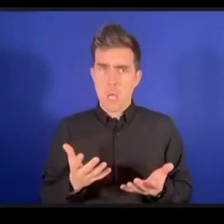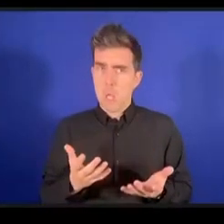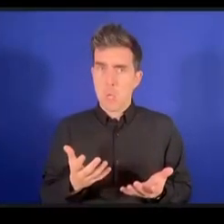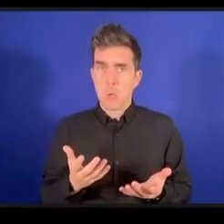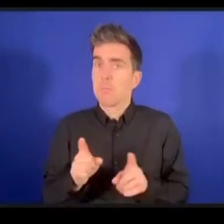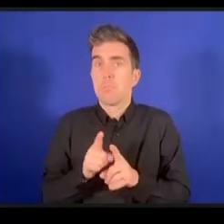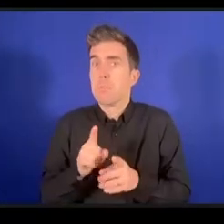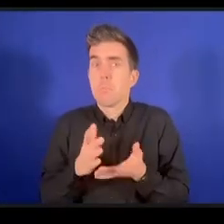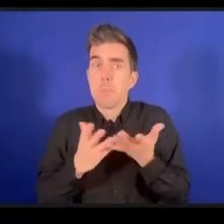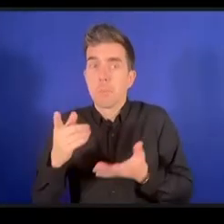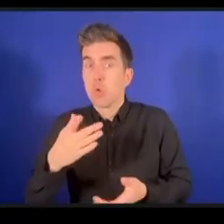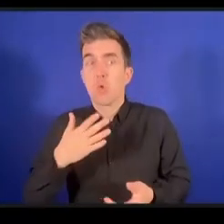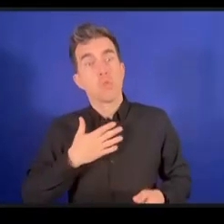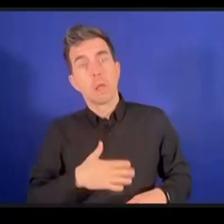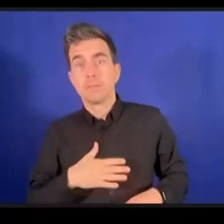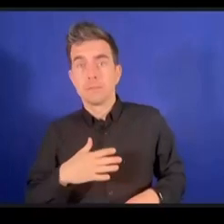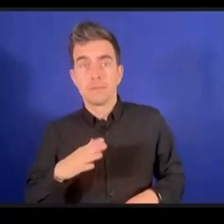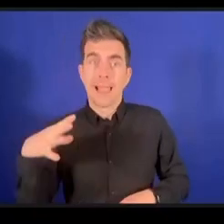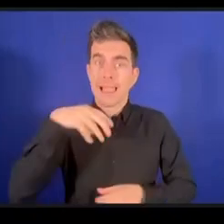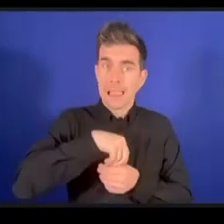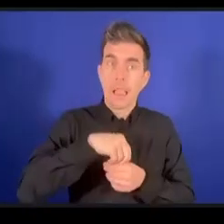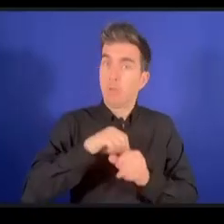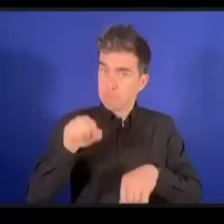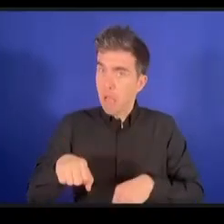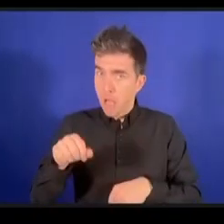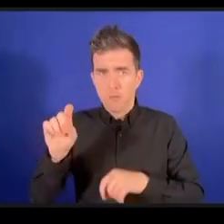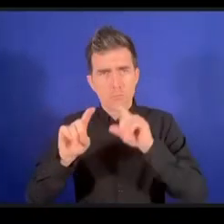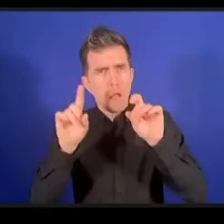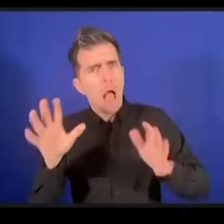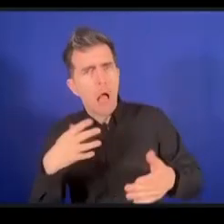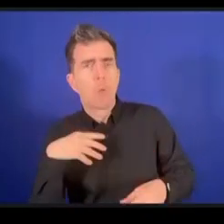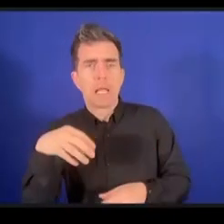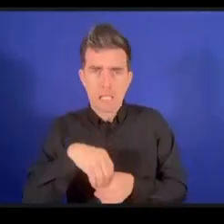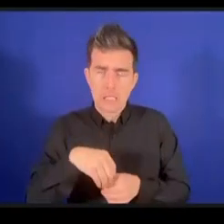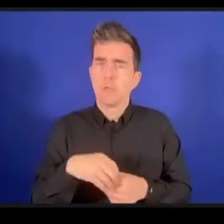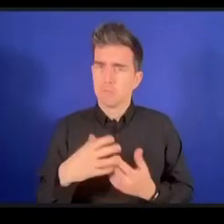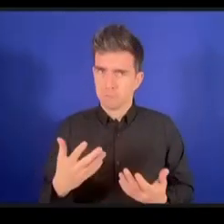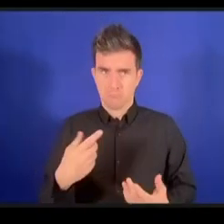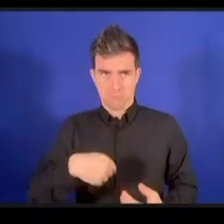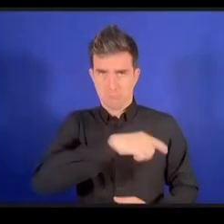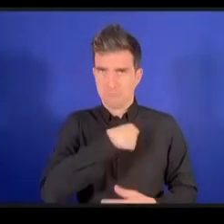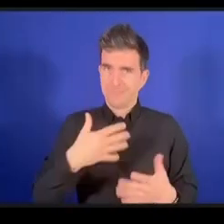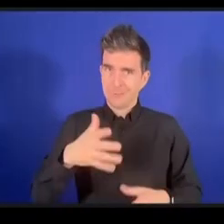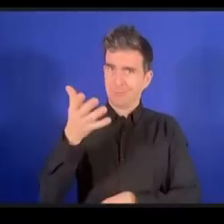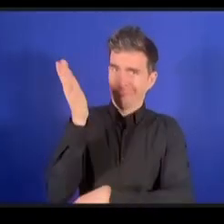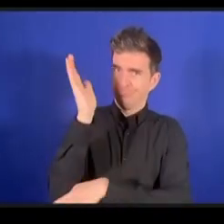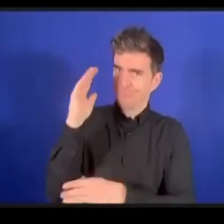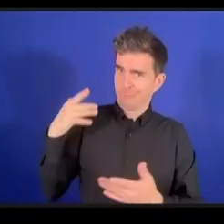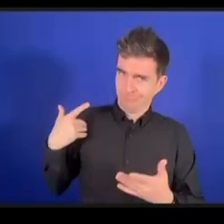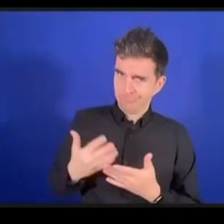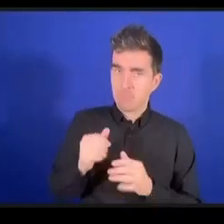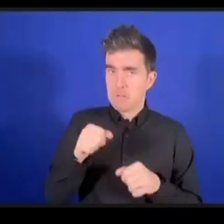نوعية كيف يمكن أن ألتحق بتحالف ديناميكي ديناميك كواليشن